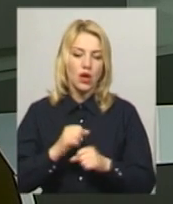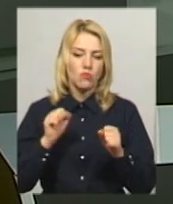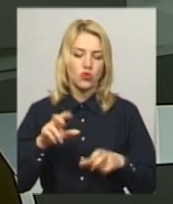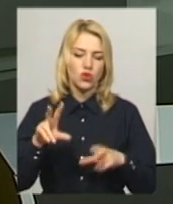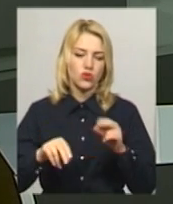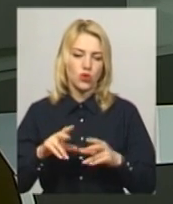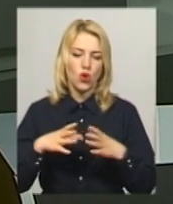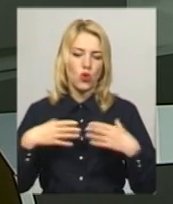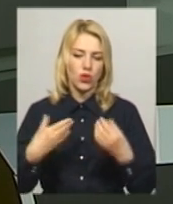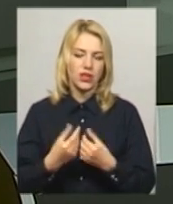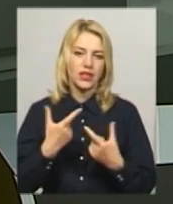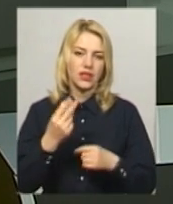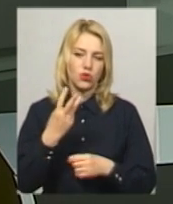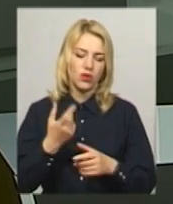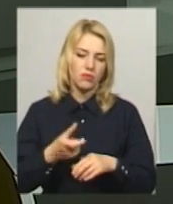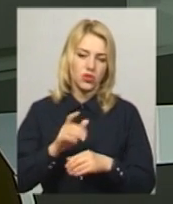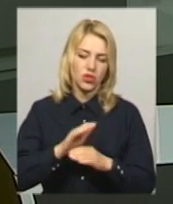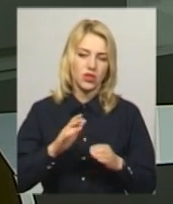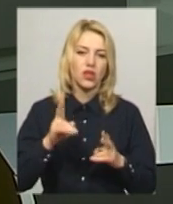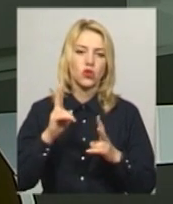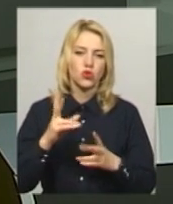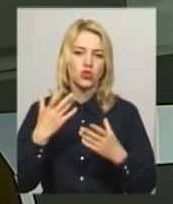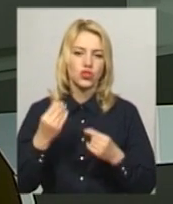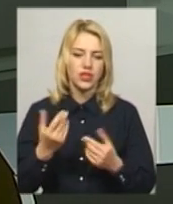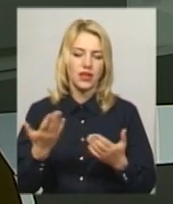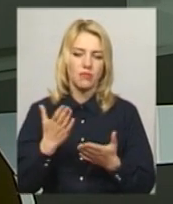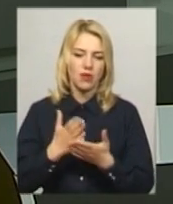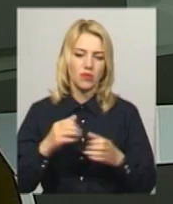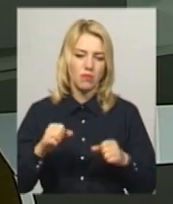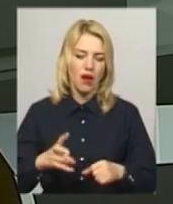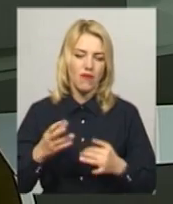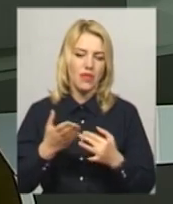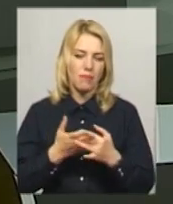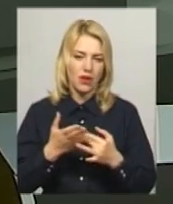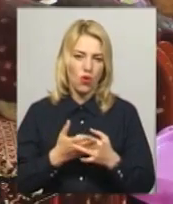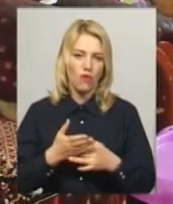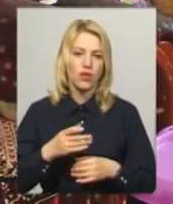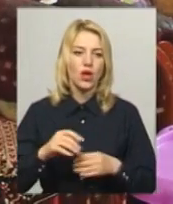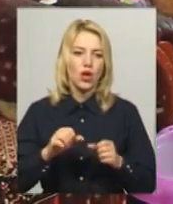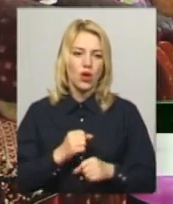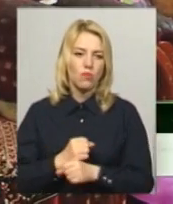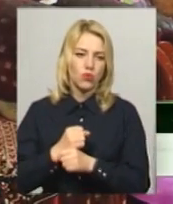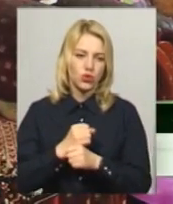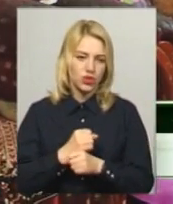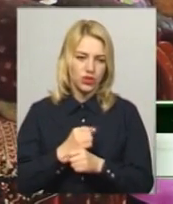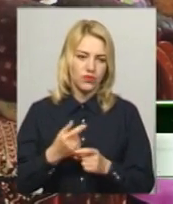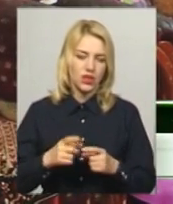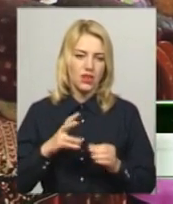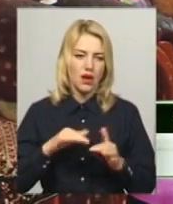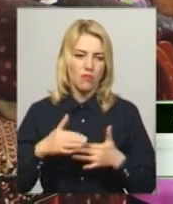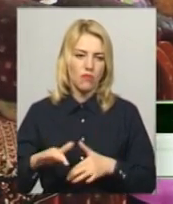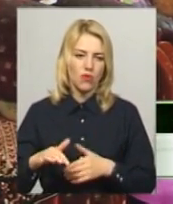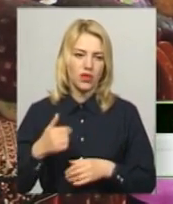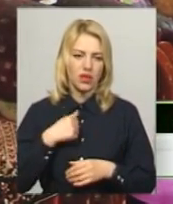більше дітей, та хто ще та коли має право на пільгові путівки, дізнавалася Тетяна Ворожцова. На море, я